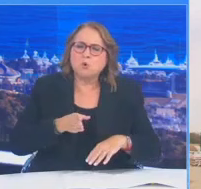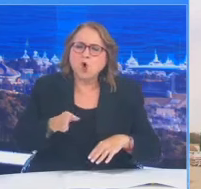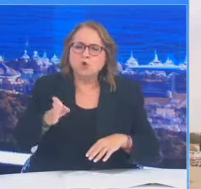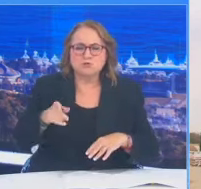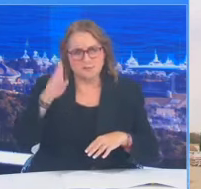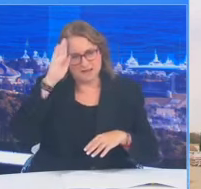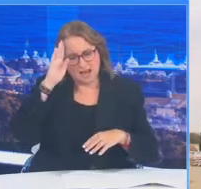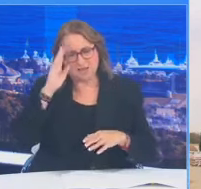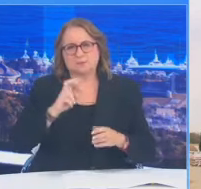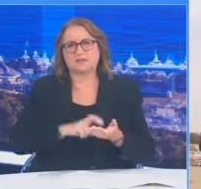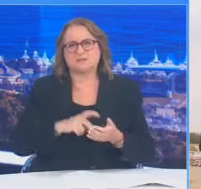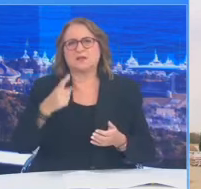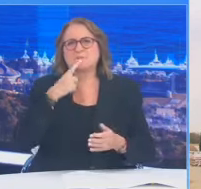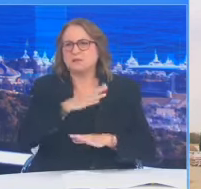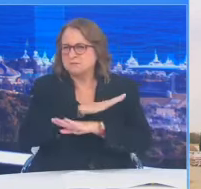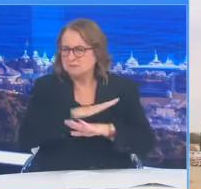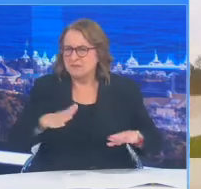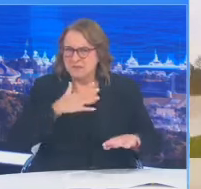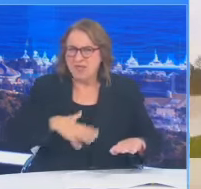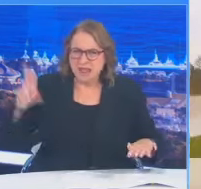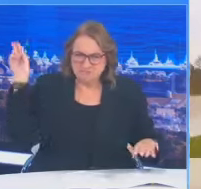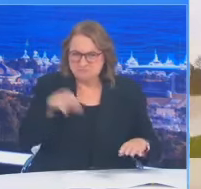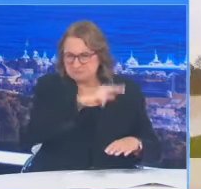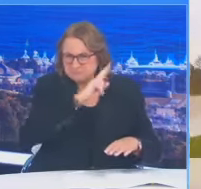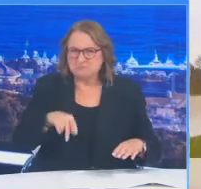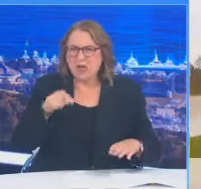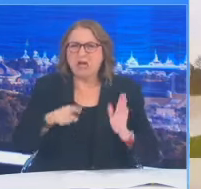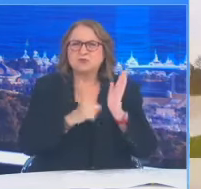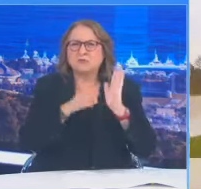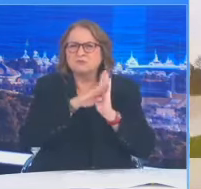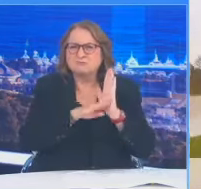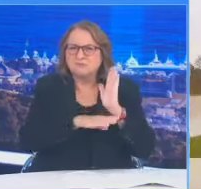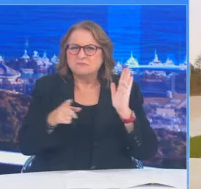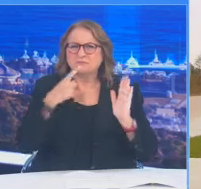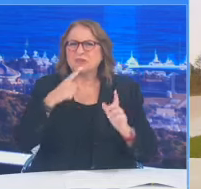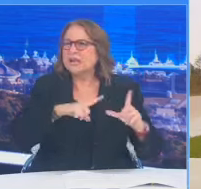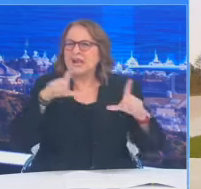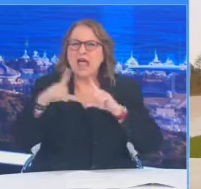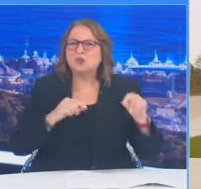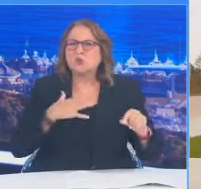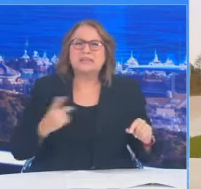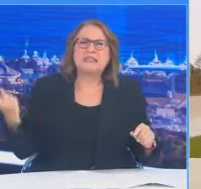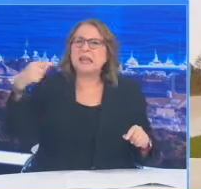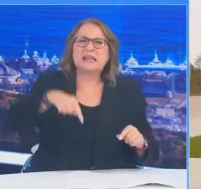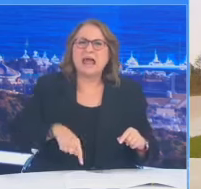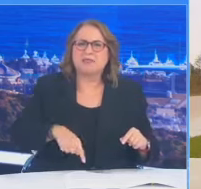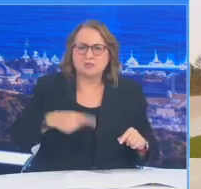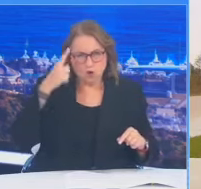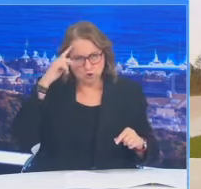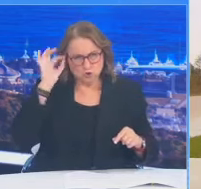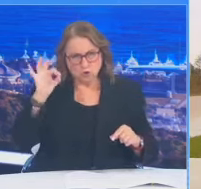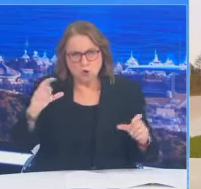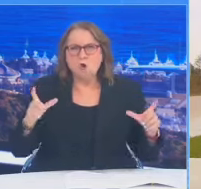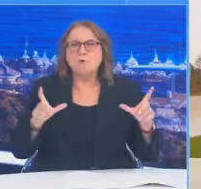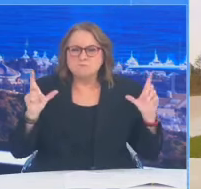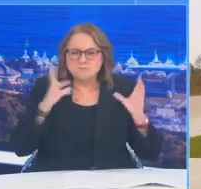Πρεσβεία. Όπως τονίζεται η Σύνοδος της Στρατιωτικής Επιτροπής του ΝΑΤΟ έχει στόχο να ενισχυθεί η νατοική παρουσία και η επιχειρησιακή ικανότητα στο